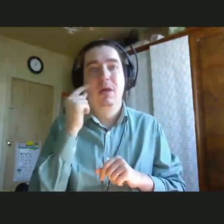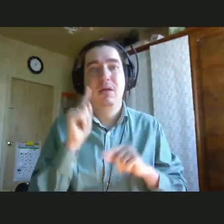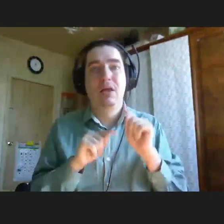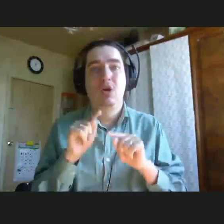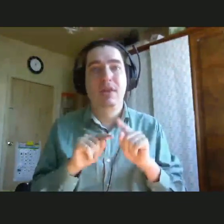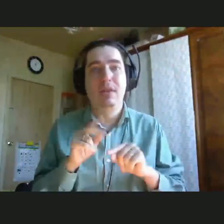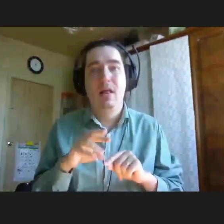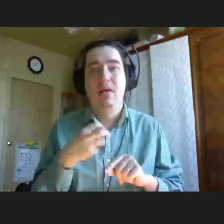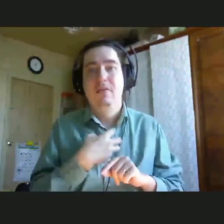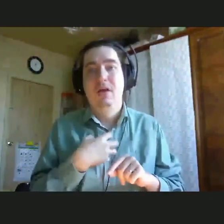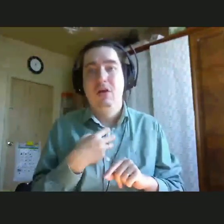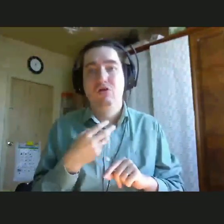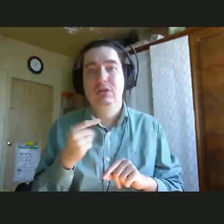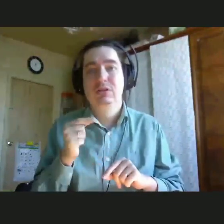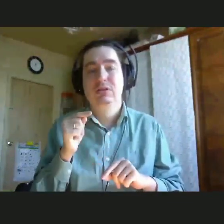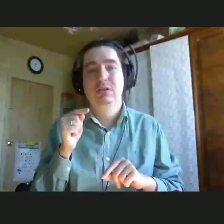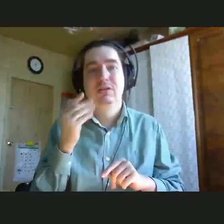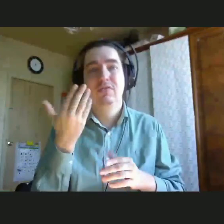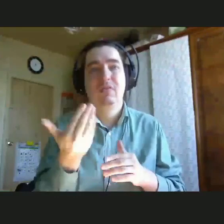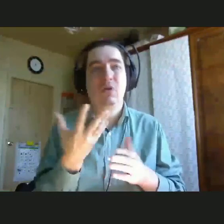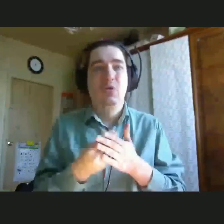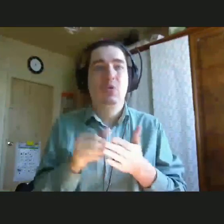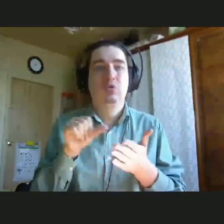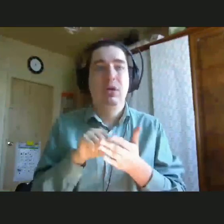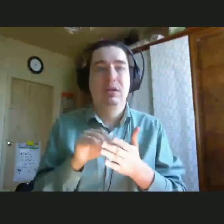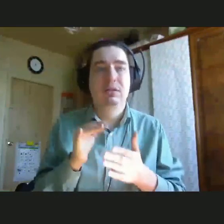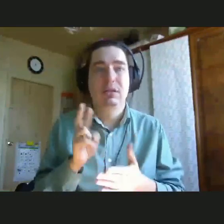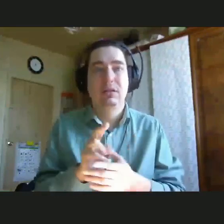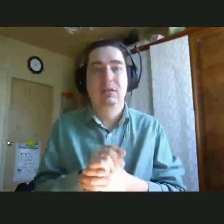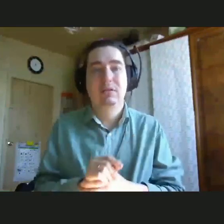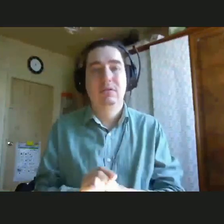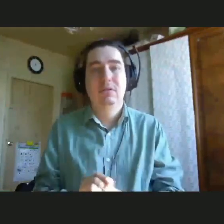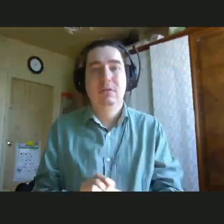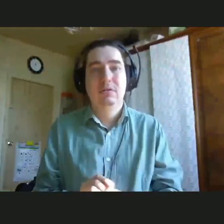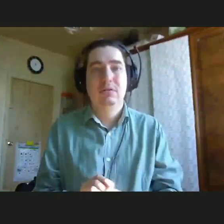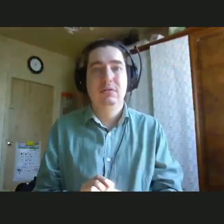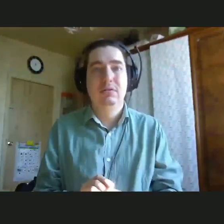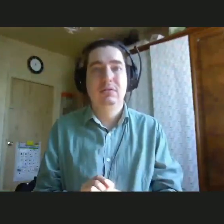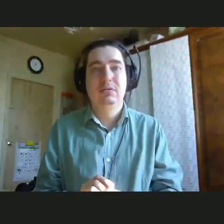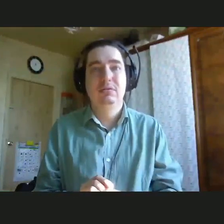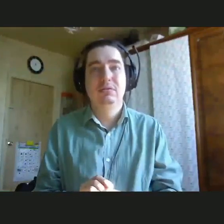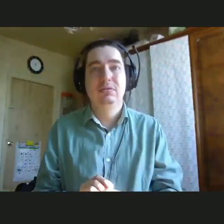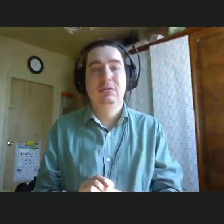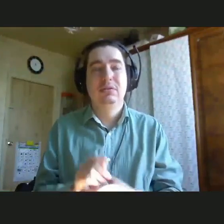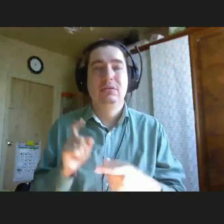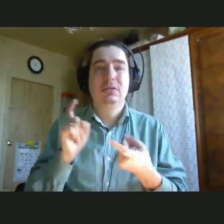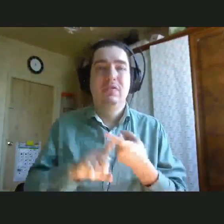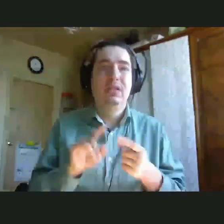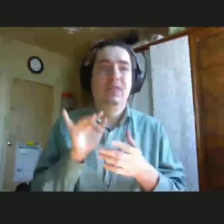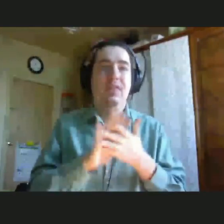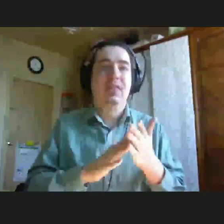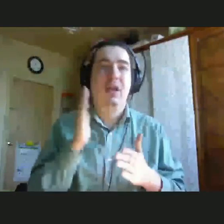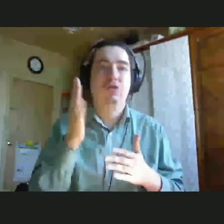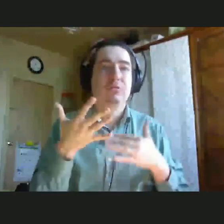важности и своего участия зависит дальнейшая